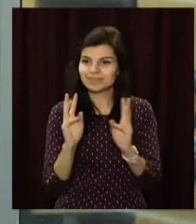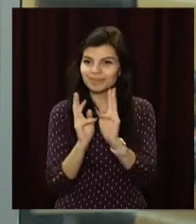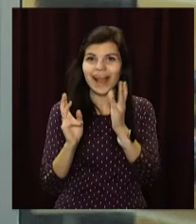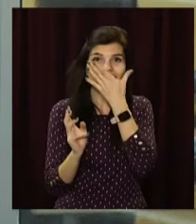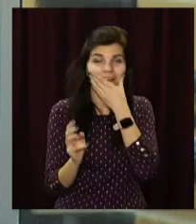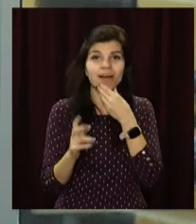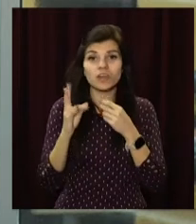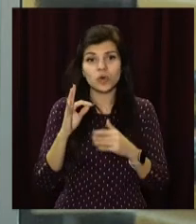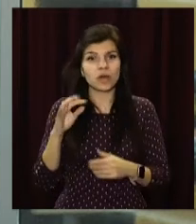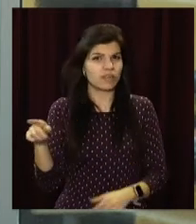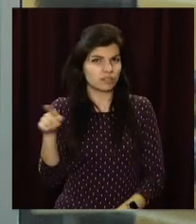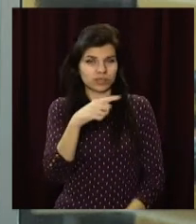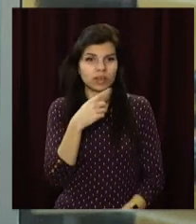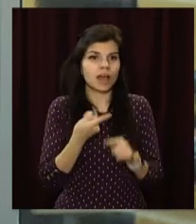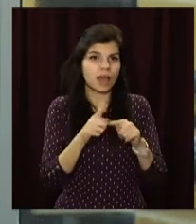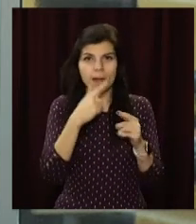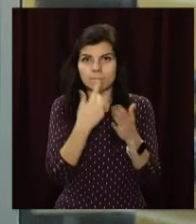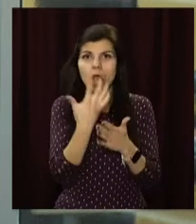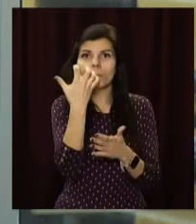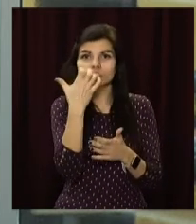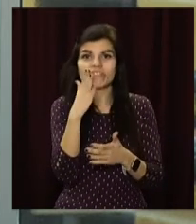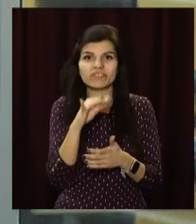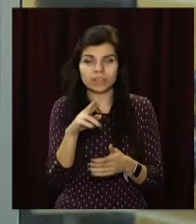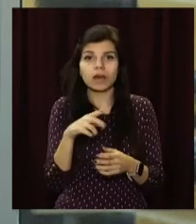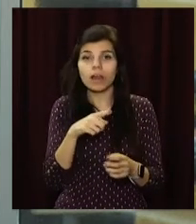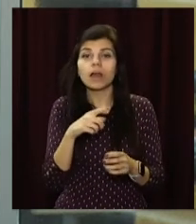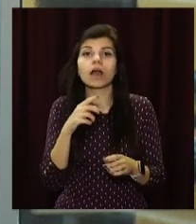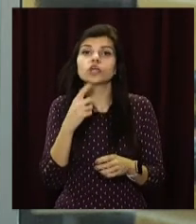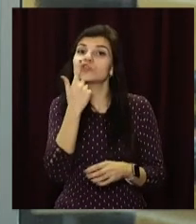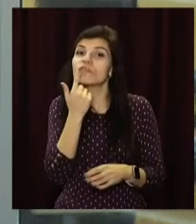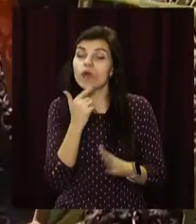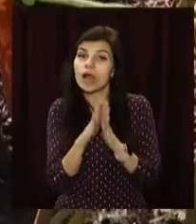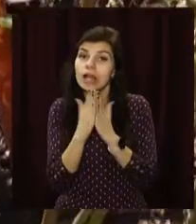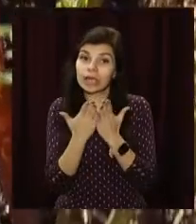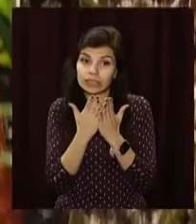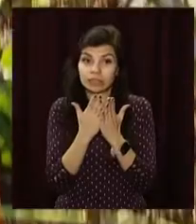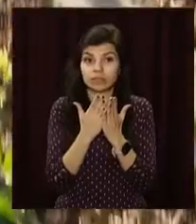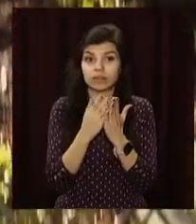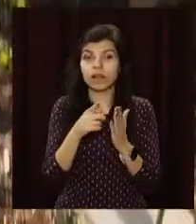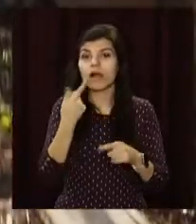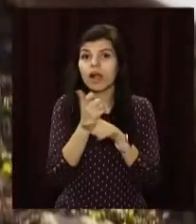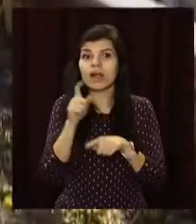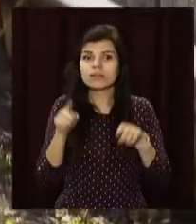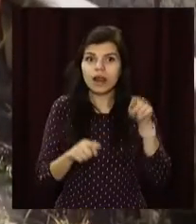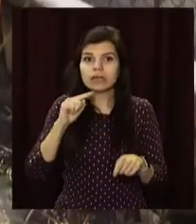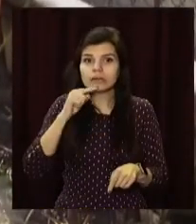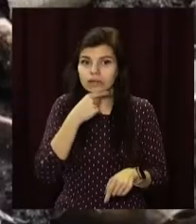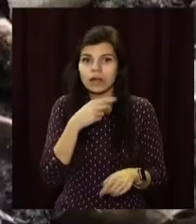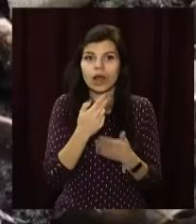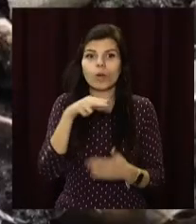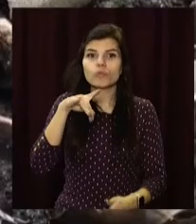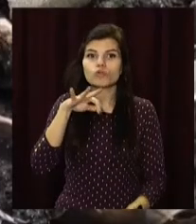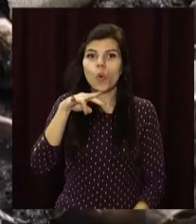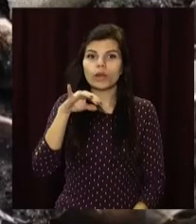Натомість практично усі вони, а це майже 500 видів, у Червоній книзі України. Серед стрімко зникаючих рідкісних первоцвітів – проліски,